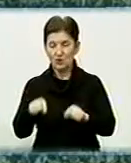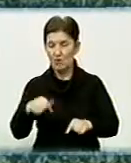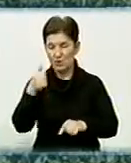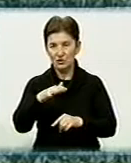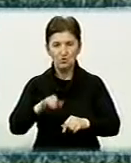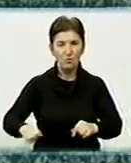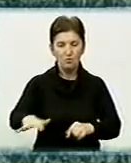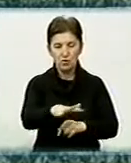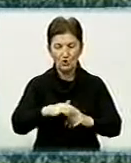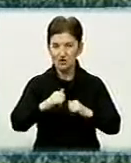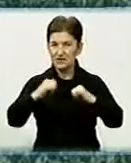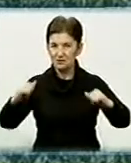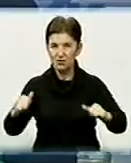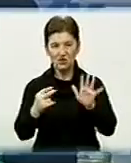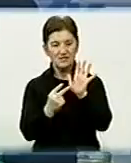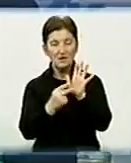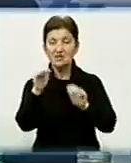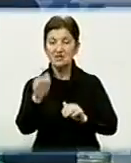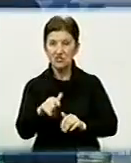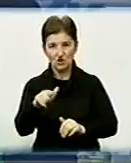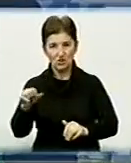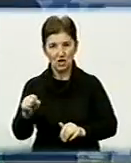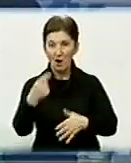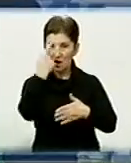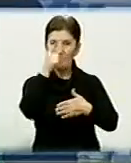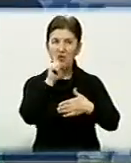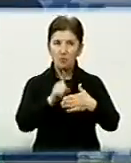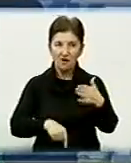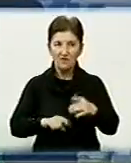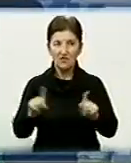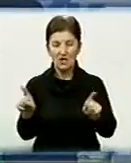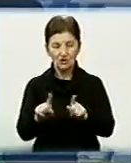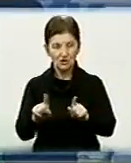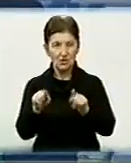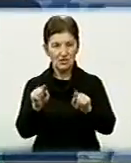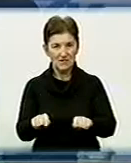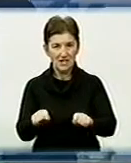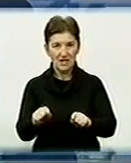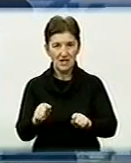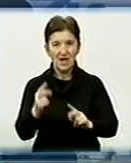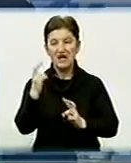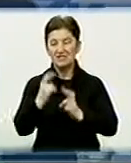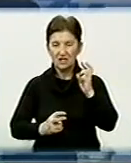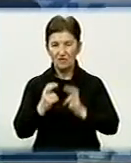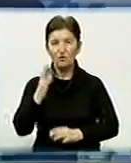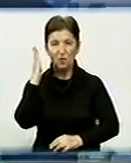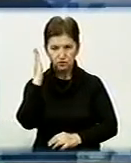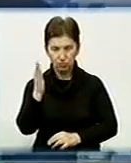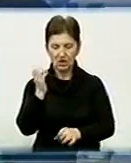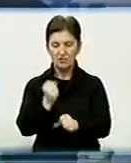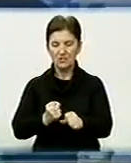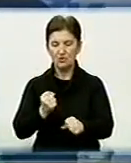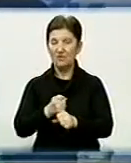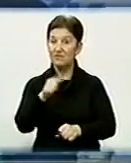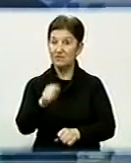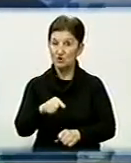збільшити майже на 7 тисяч гектарів. Впевнені в тому, що цей перезавод буде працювати в цьому сезоні. Для мене це